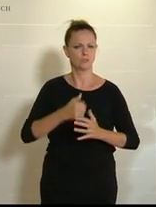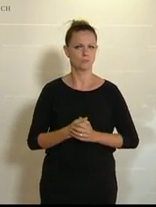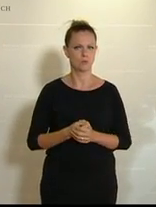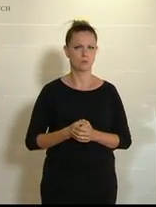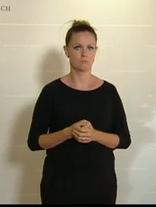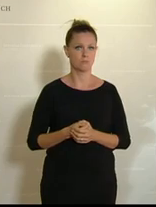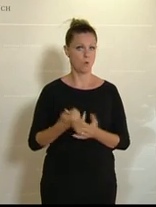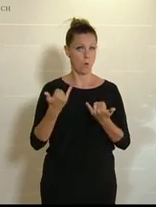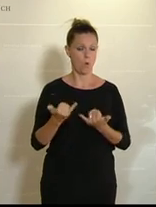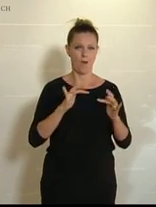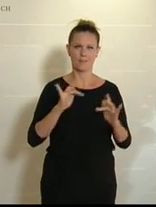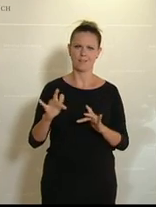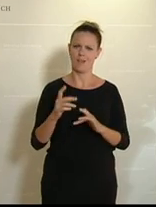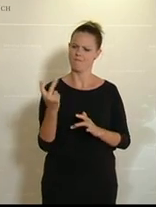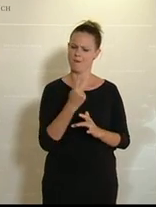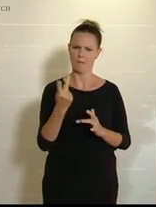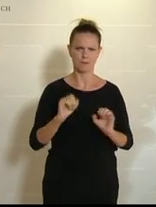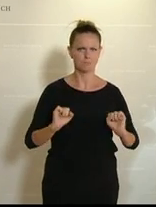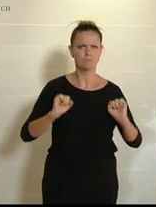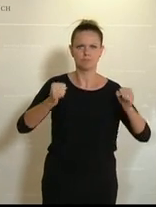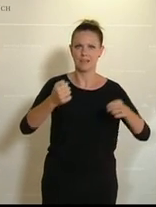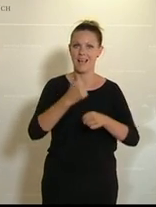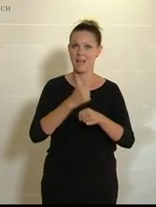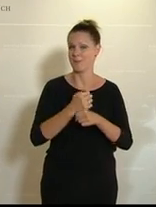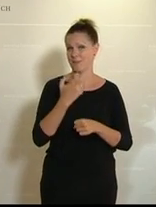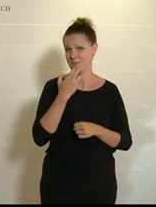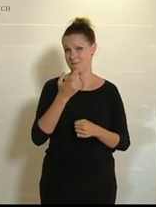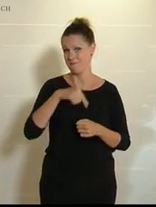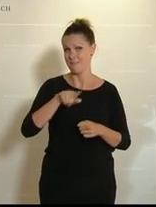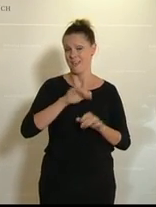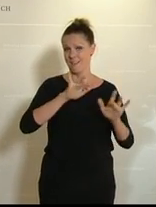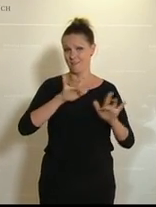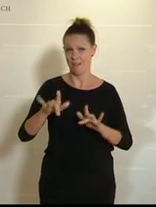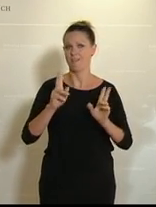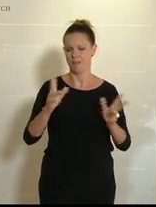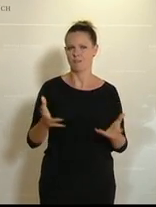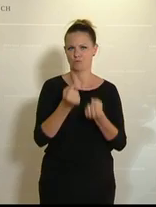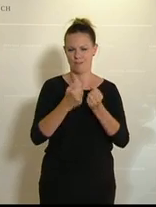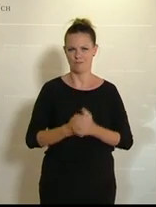wir hier, um für beides zu arbeiten. Wir sind da, um das zu schaffen.